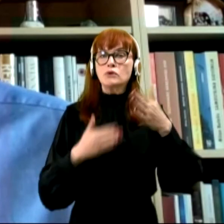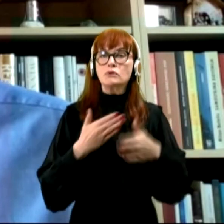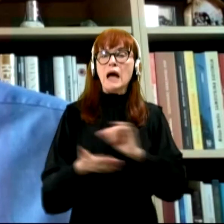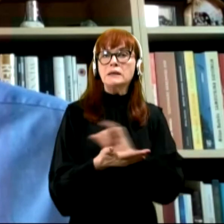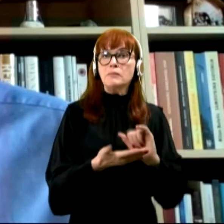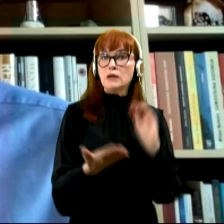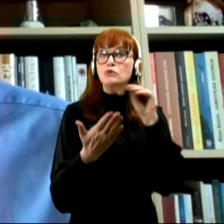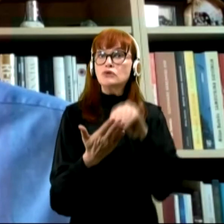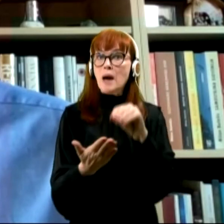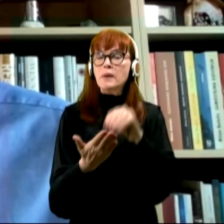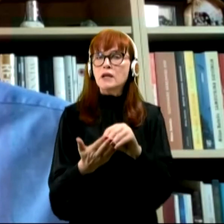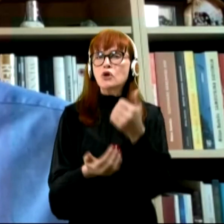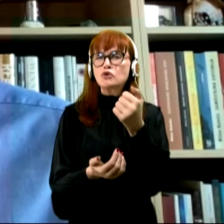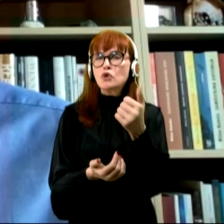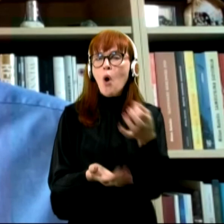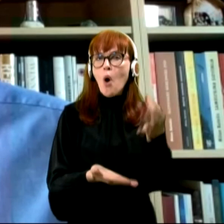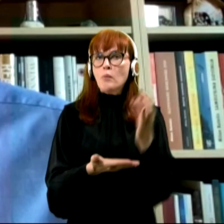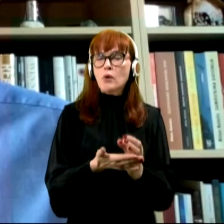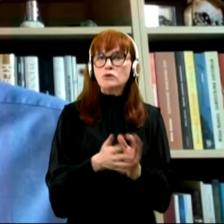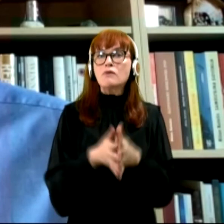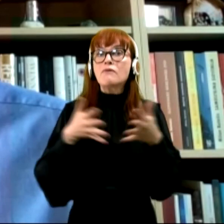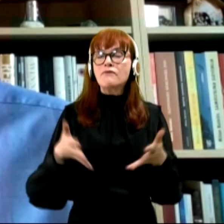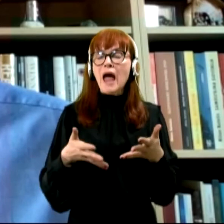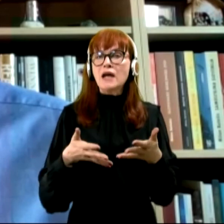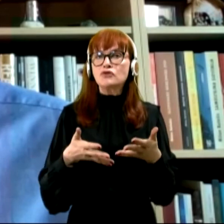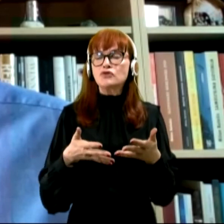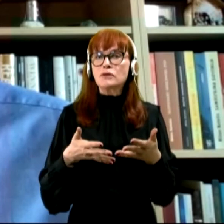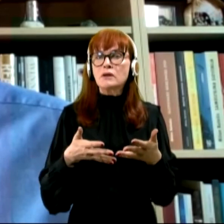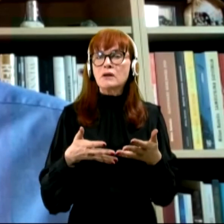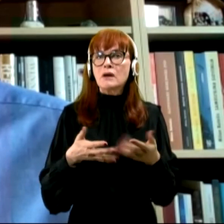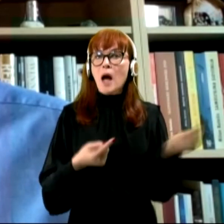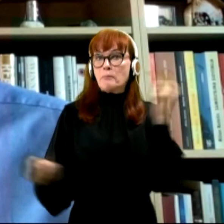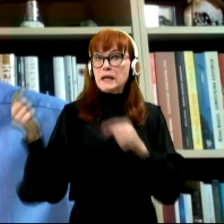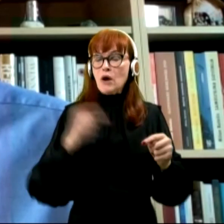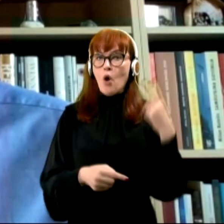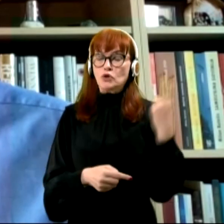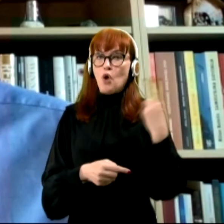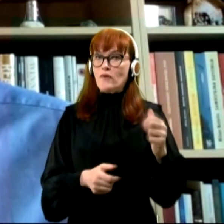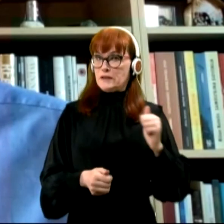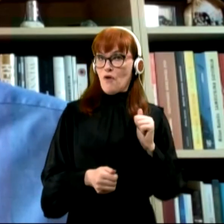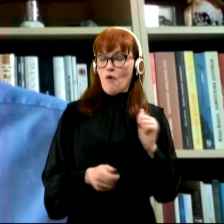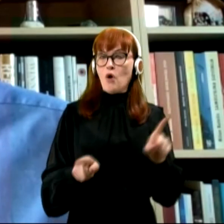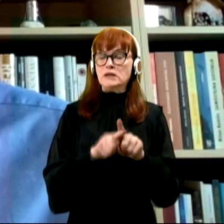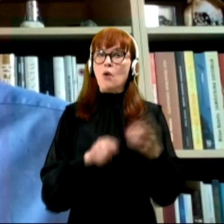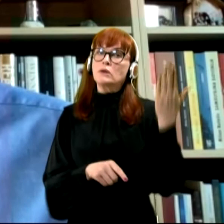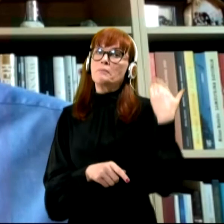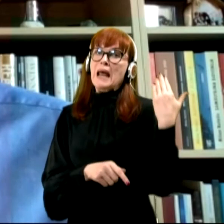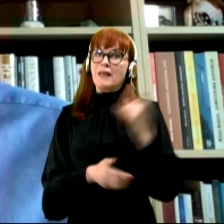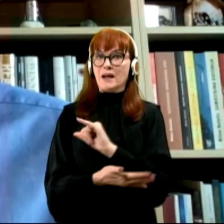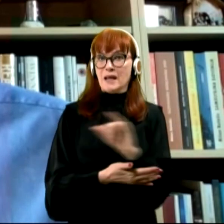zabeležili kar za 100% nekratno o več prihodov v slovensko vojsko kot pa v preteknih letih.